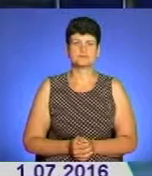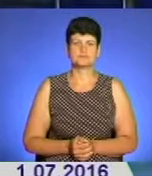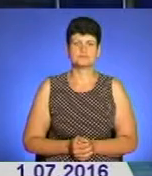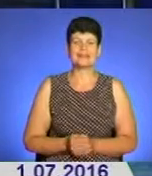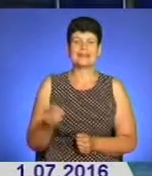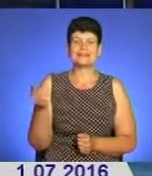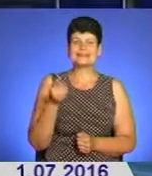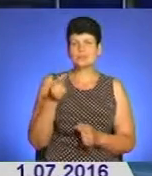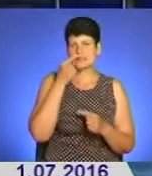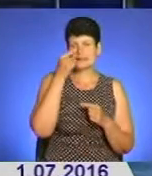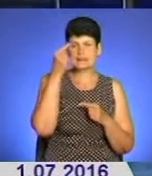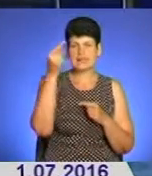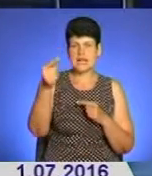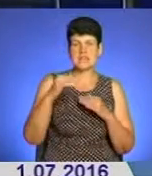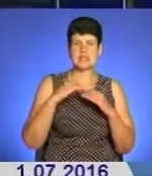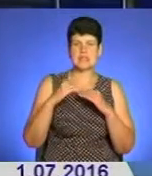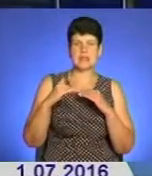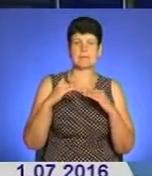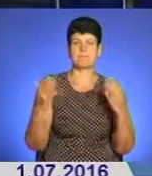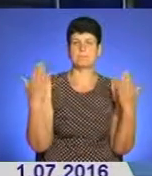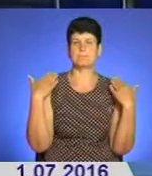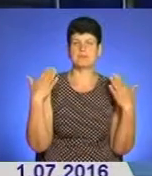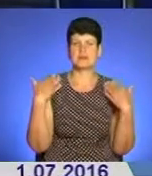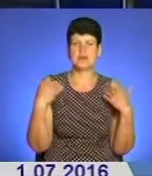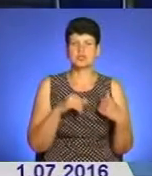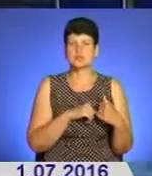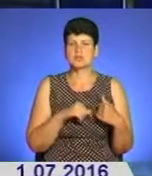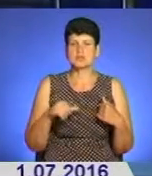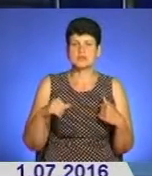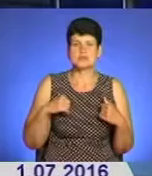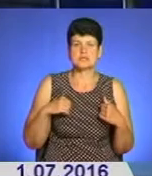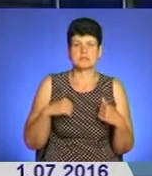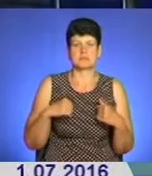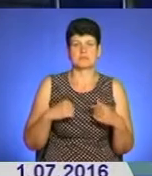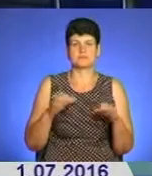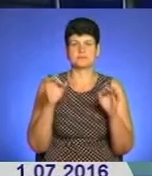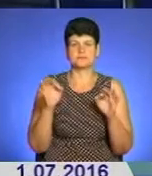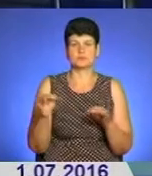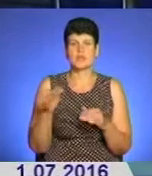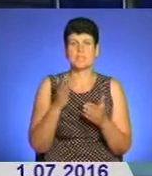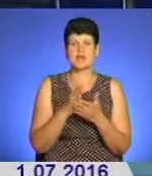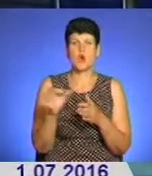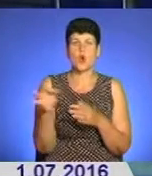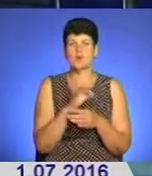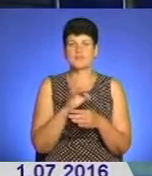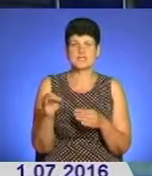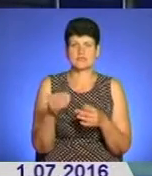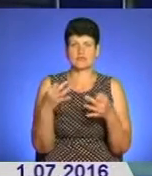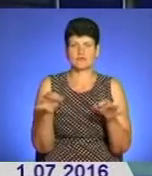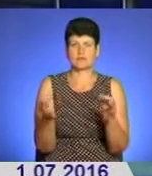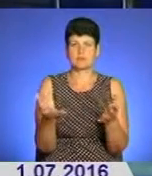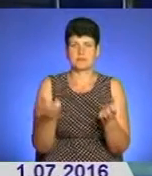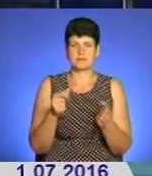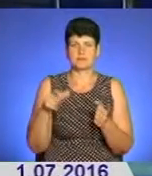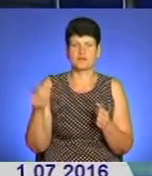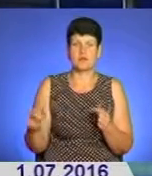Тернопільський дальній пляж найпопулярніший у місті та єдиний, що має офіційний дозвіл приймати відпочивальників. Купальний сезон триває,